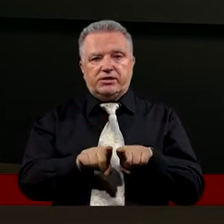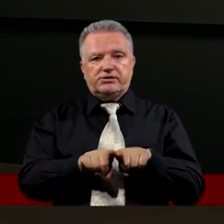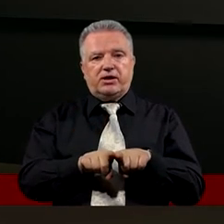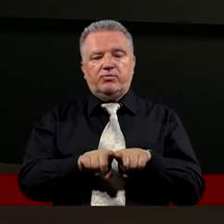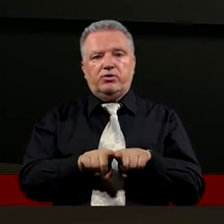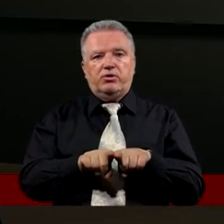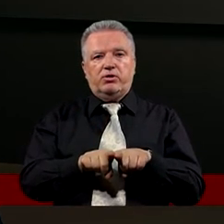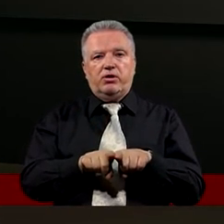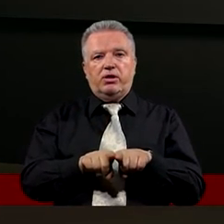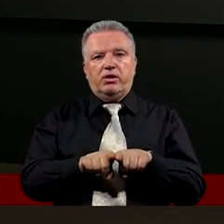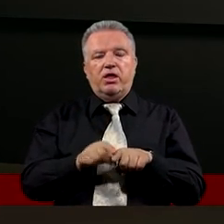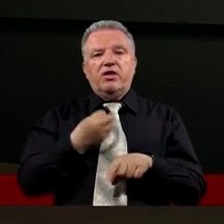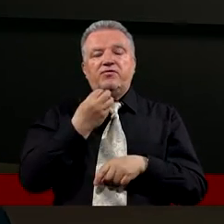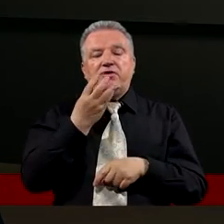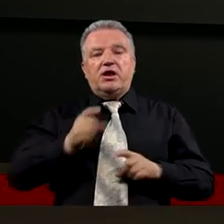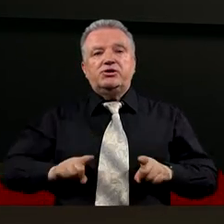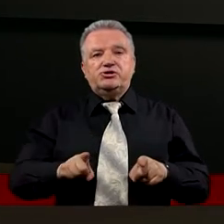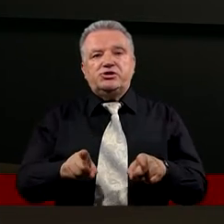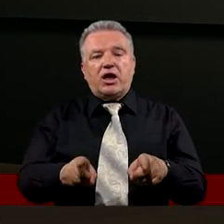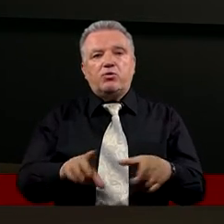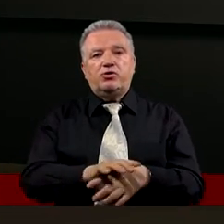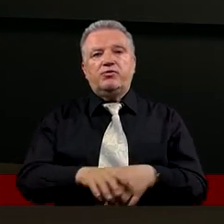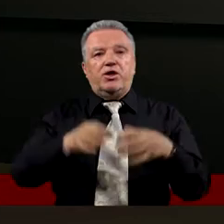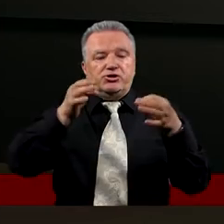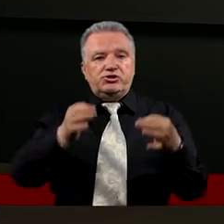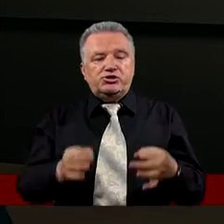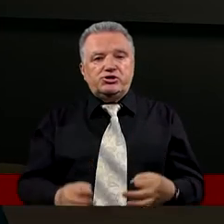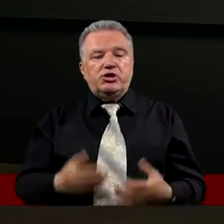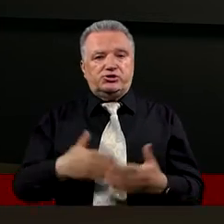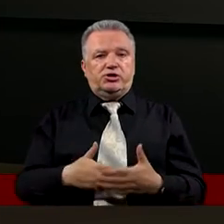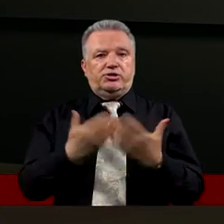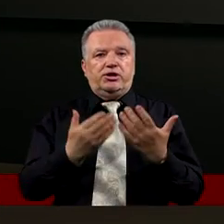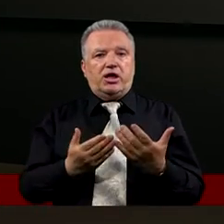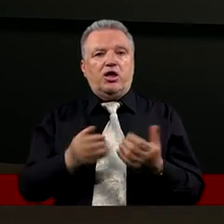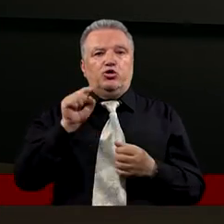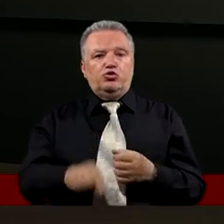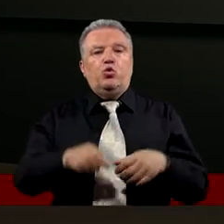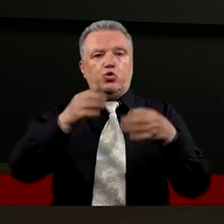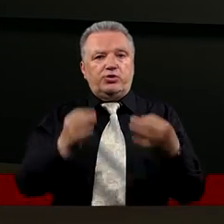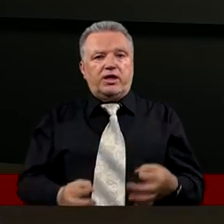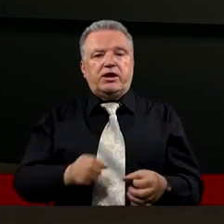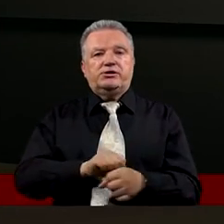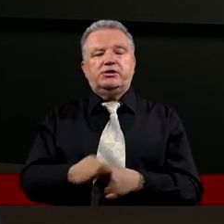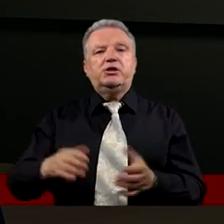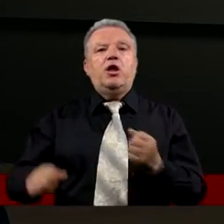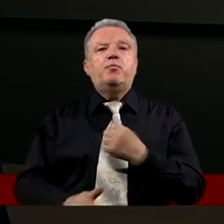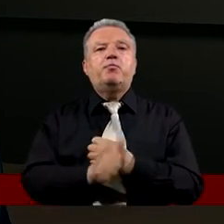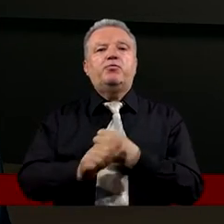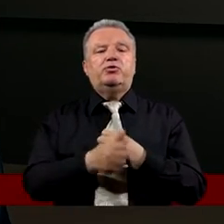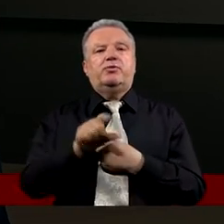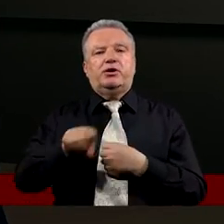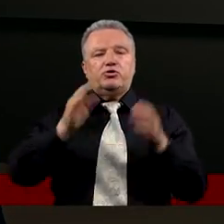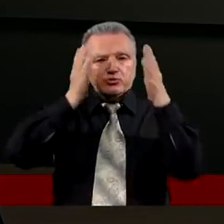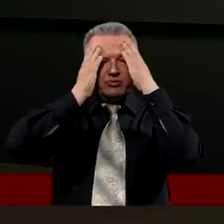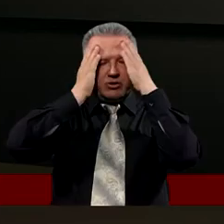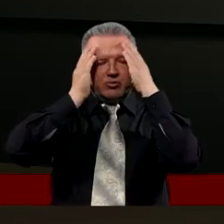również wiele Jego działań w dniu obecnym, w dniu dzisiejszym, tu i teraz, jest powodowanych